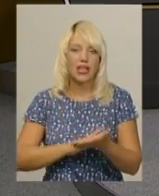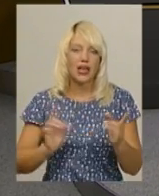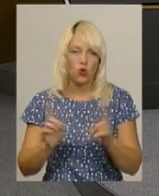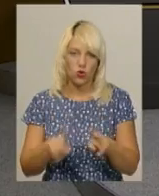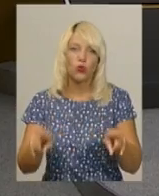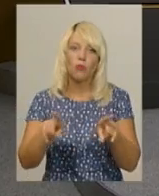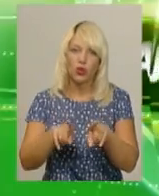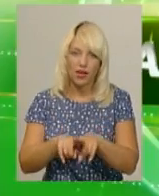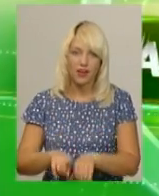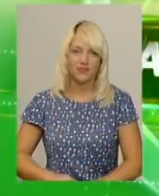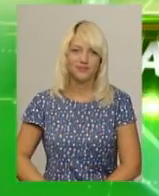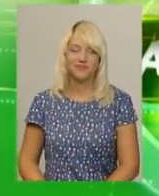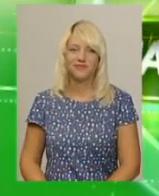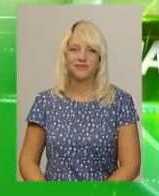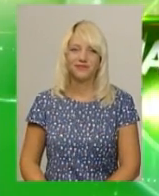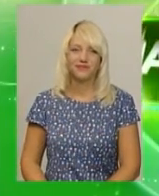про таке.